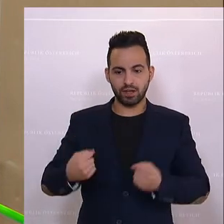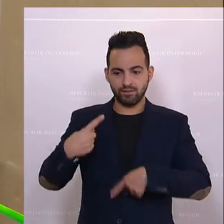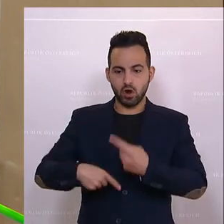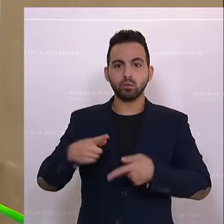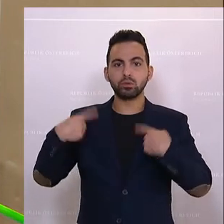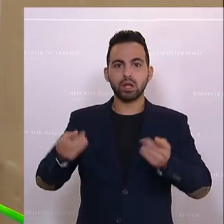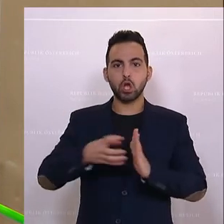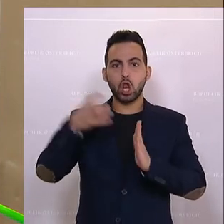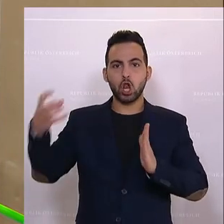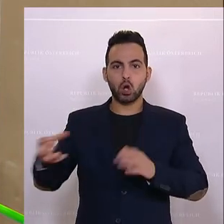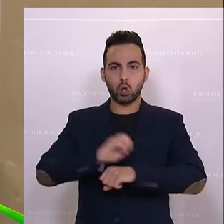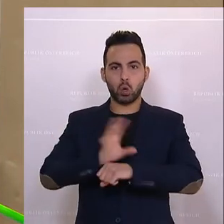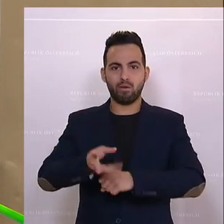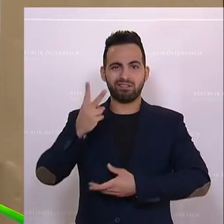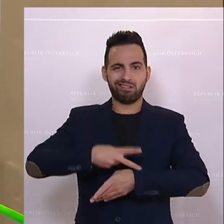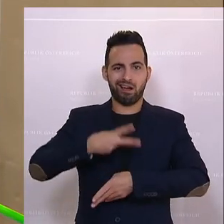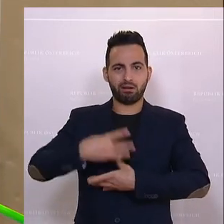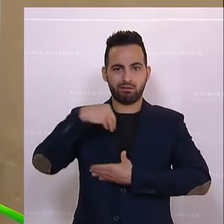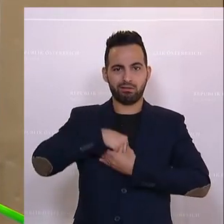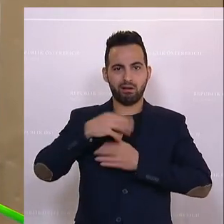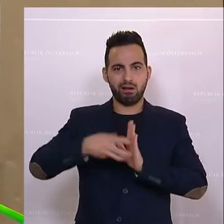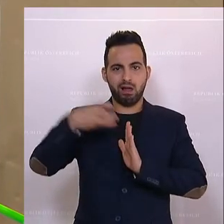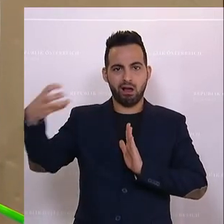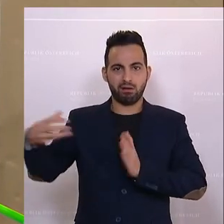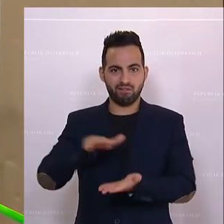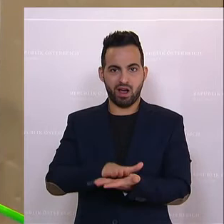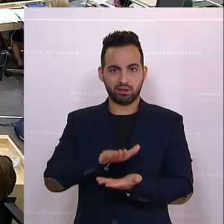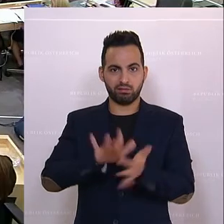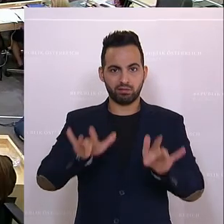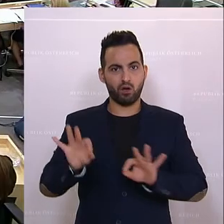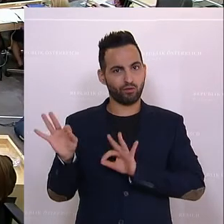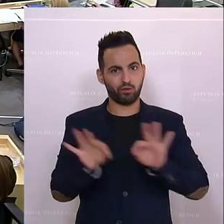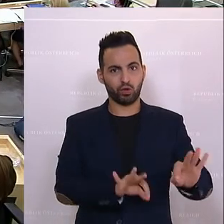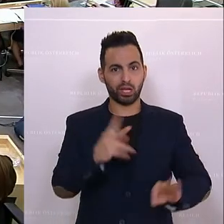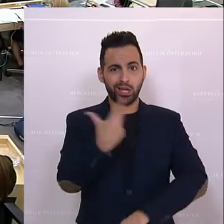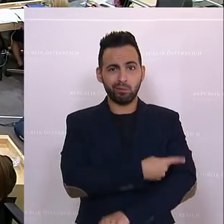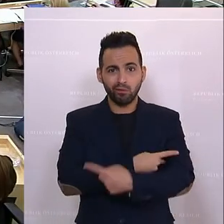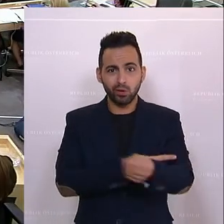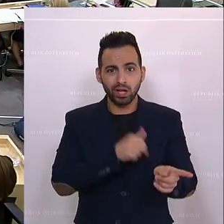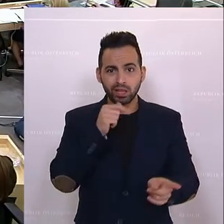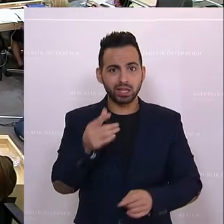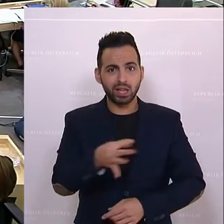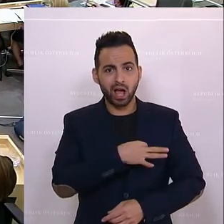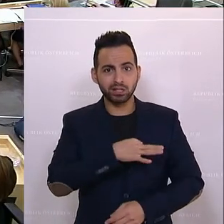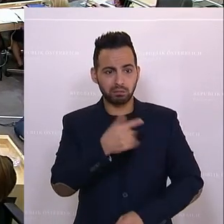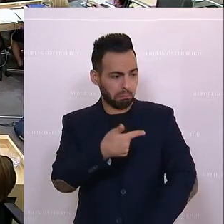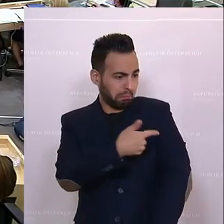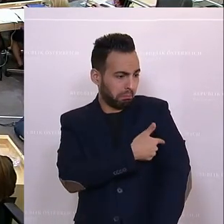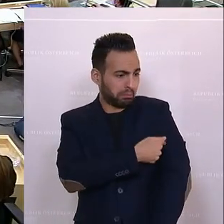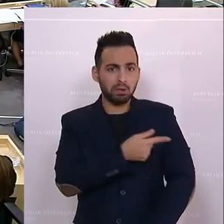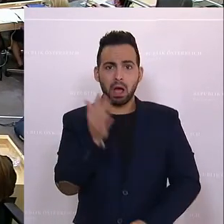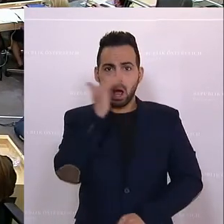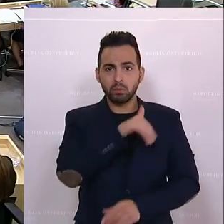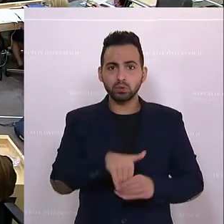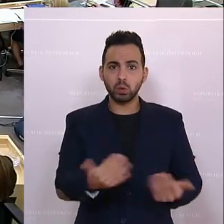zu Long-Covid. Sehr geehrte Damen und Herren, die Fakten sprechen für eine Impfung. Fürchten Sie sich nicht. Der PIX ist harmlos, Sie schützen sich selbst